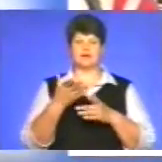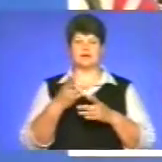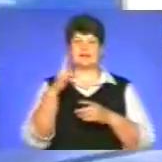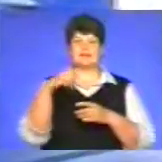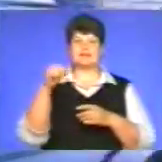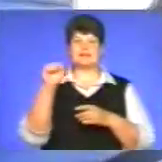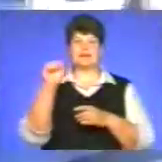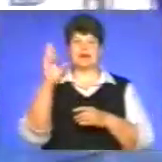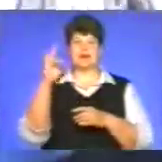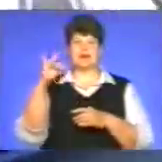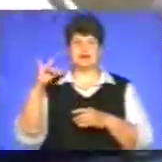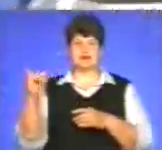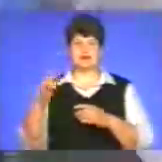Данії.